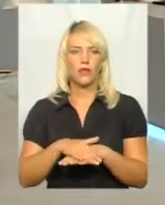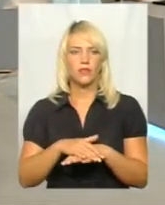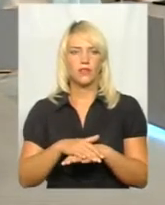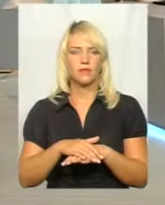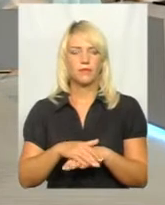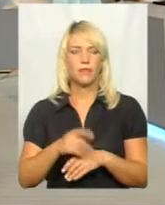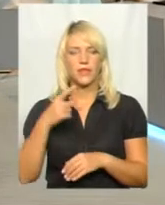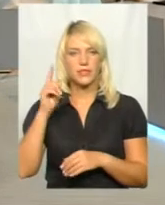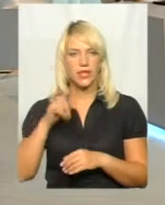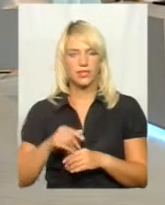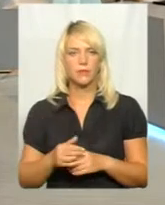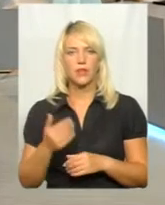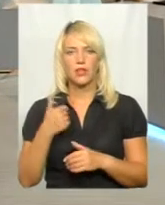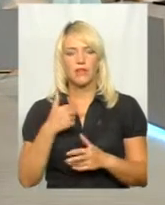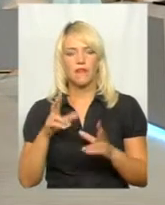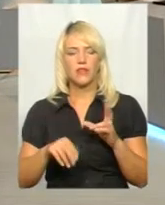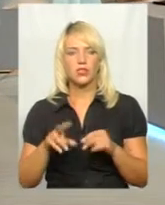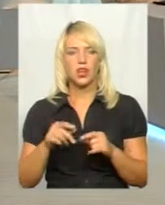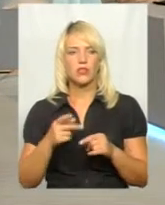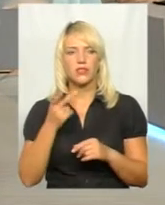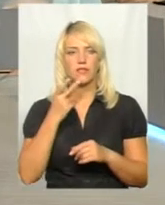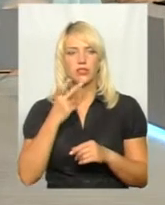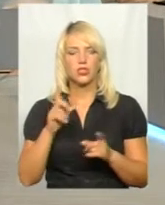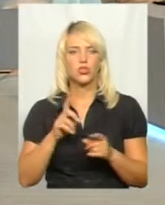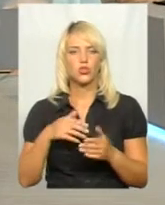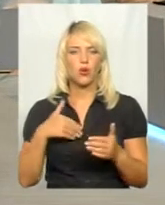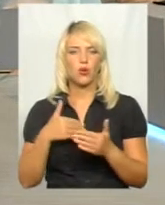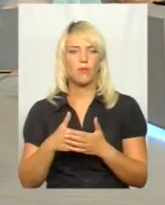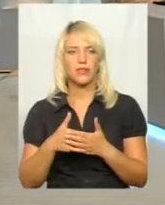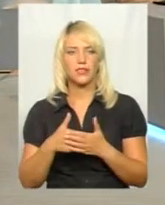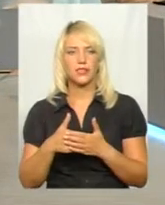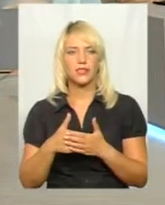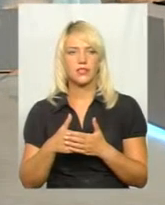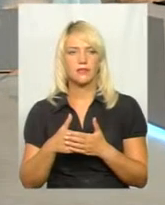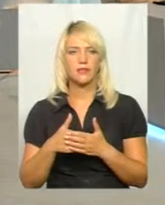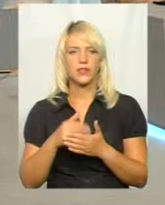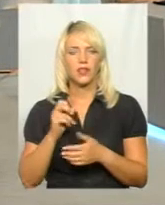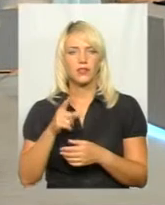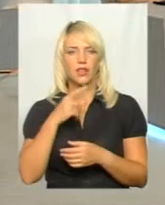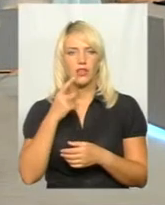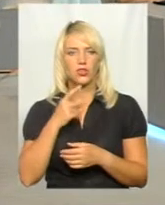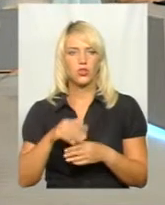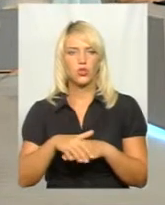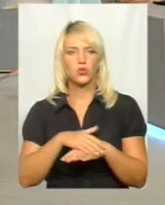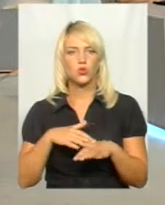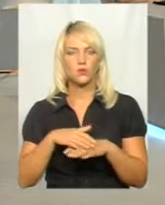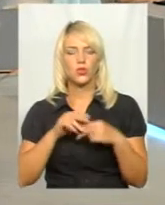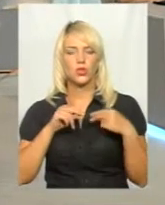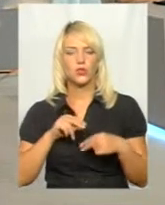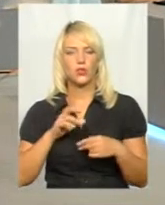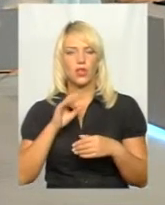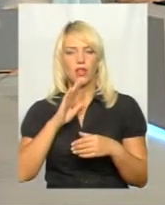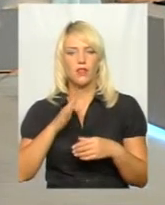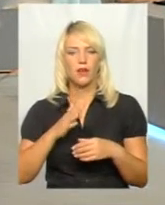Ви знаєте, я рахую завжди, що громадський, як то кажуть, суспільний труд на моє